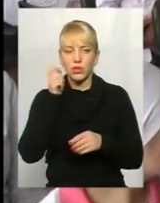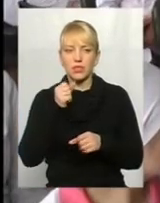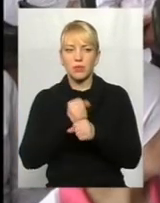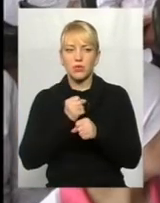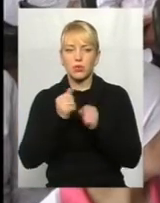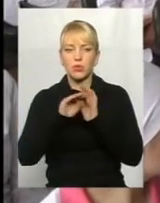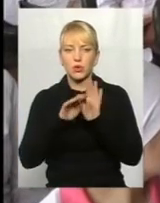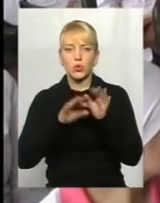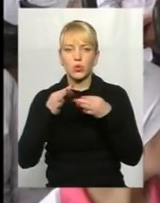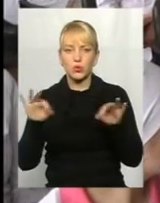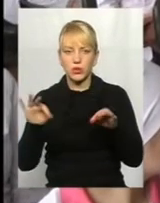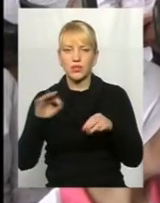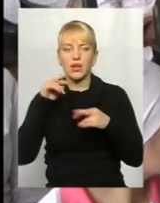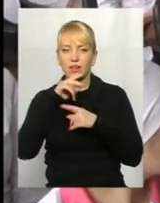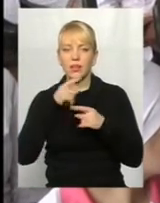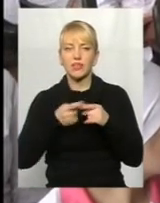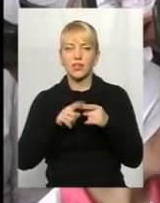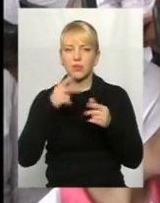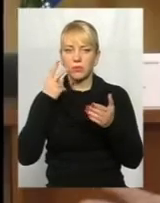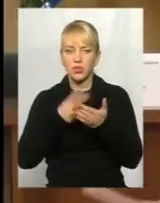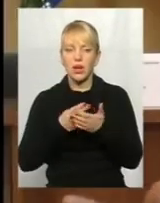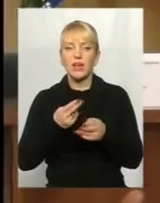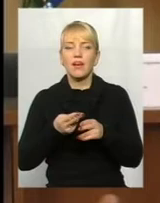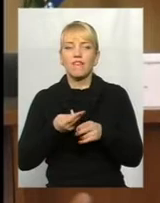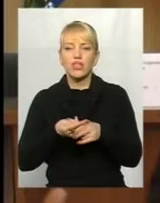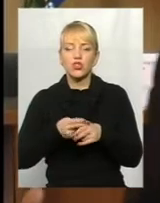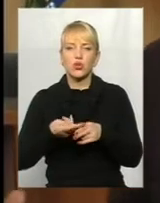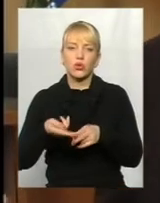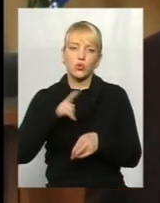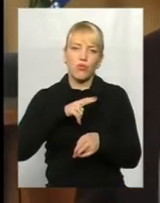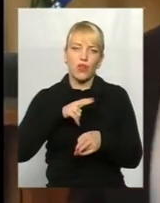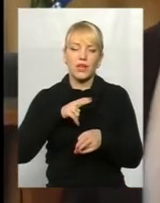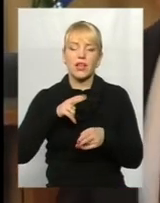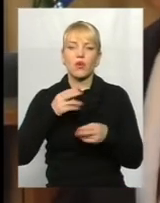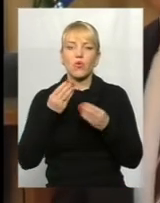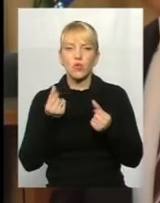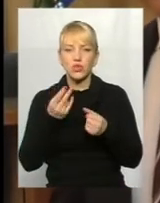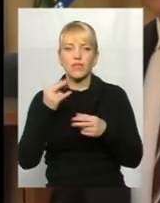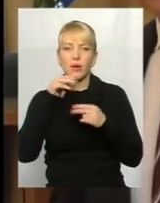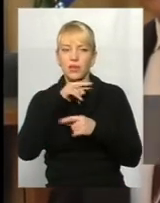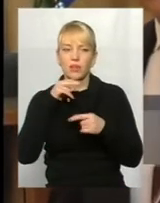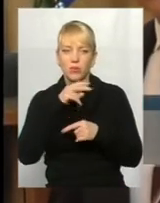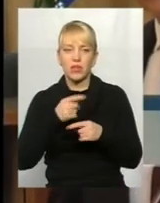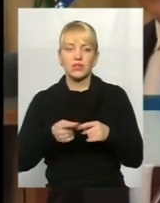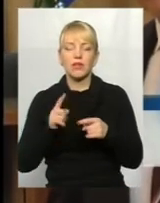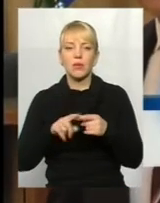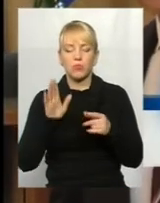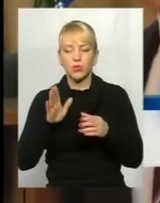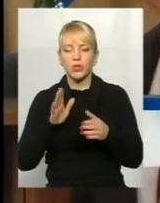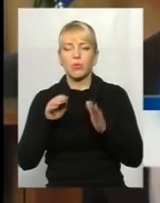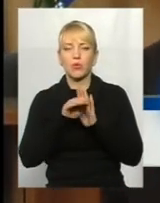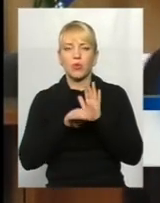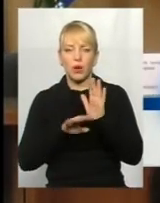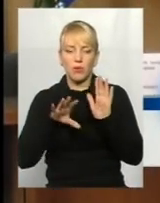Вона передбачає відшкодування коштів на медикаменти. Ми плануємо реімбурсувати програму по